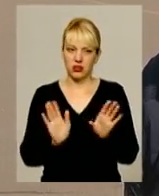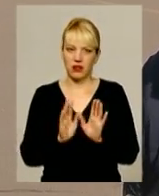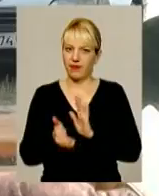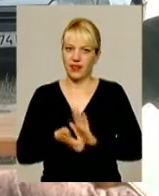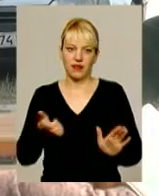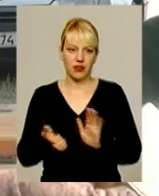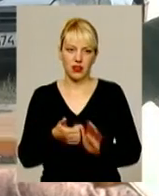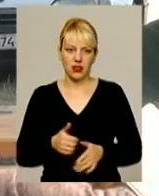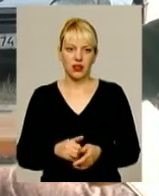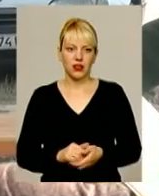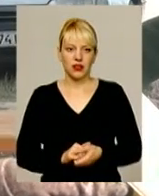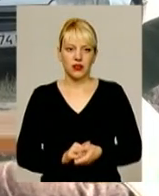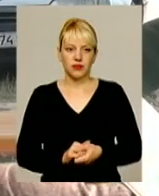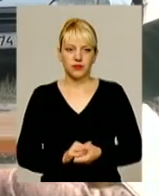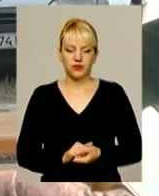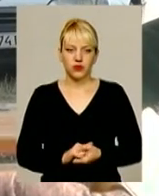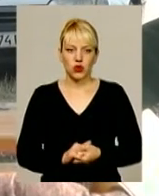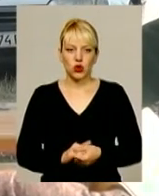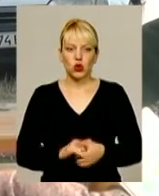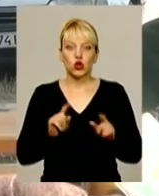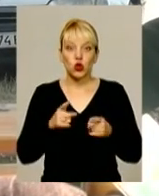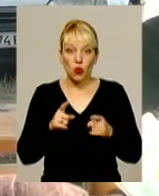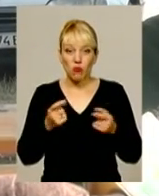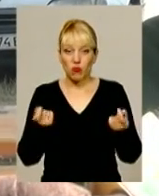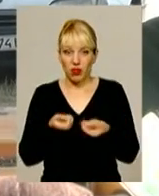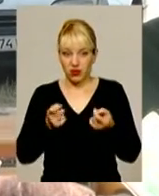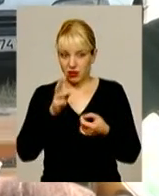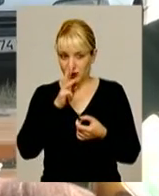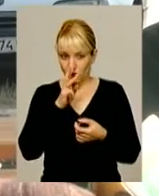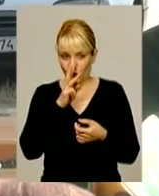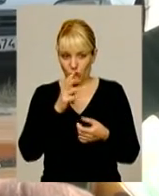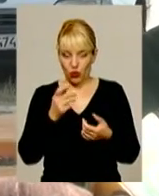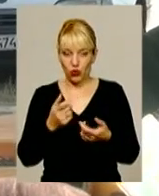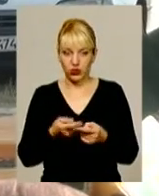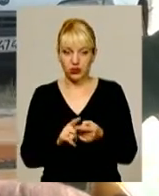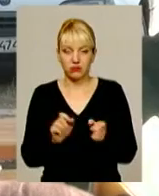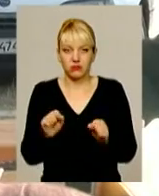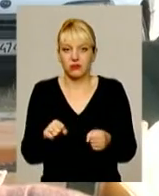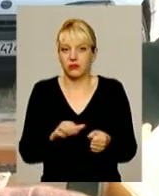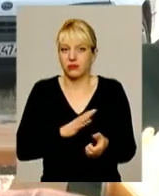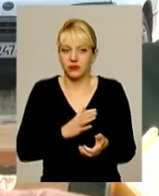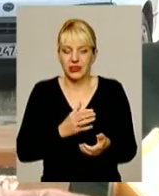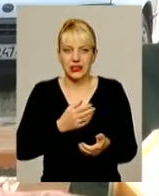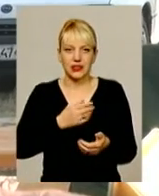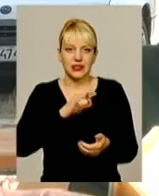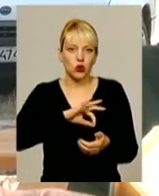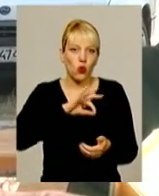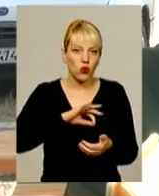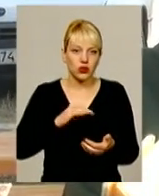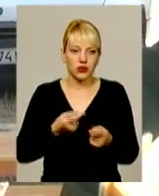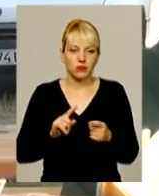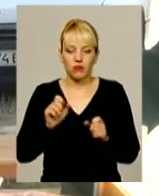вистачає. Чому низькі такі доходи? Ну, напевно, політика